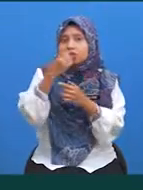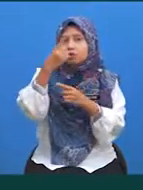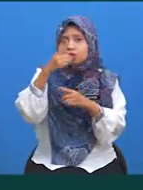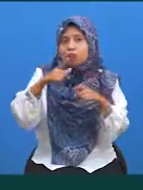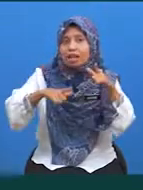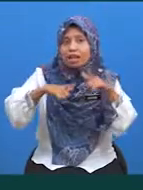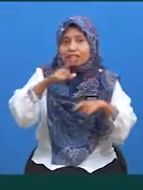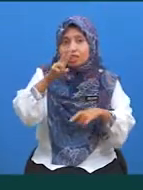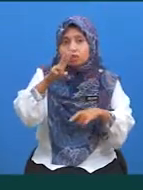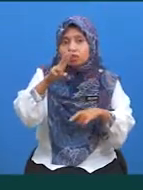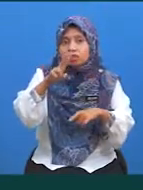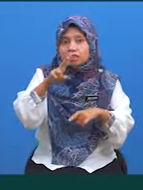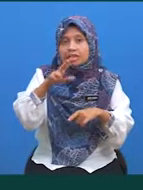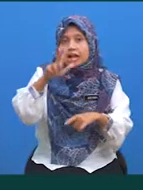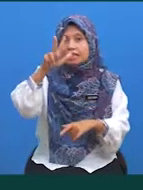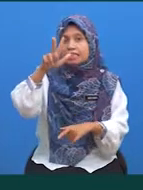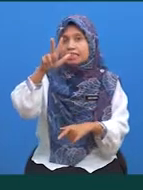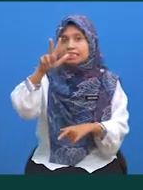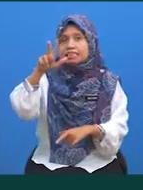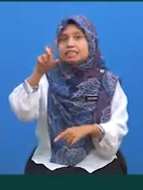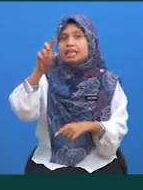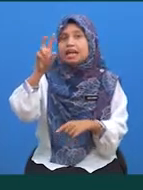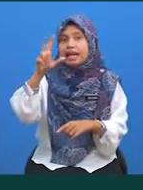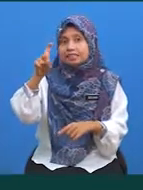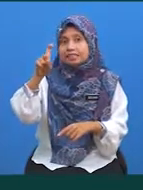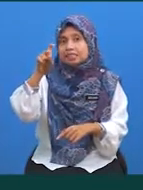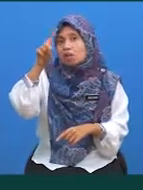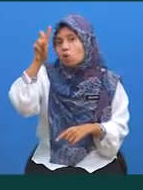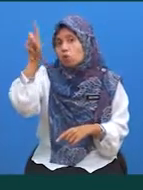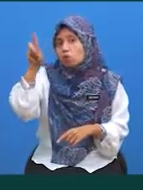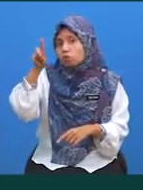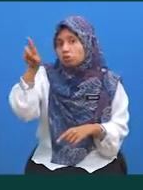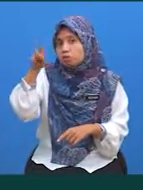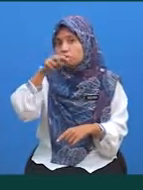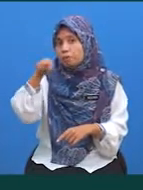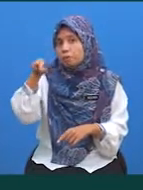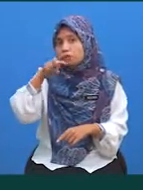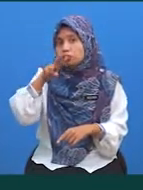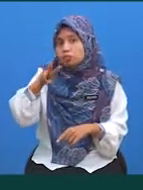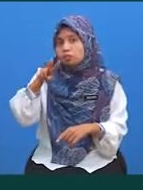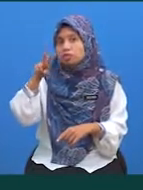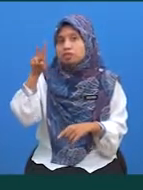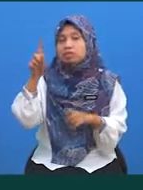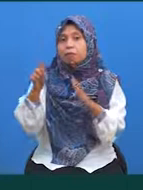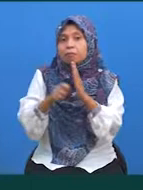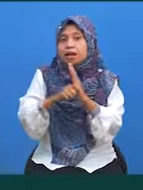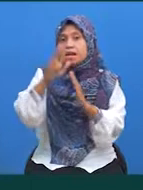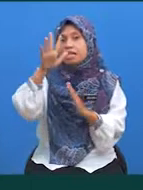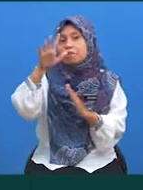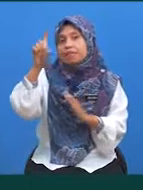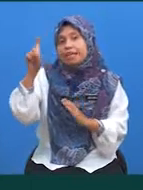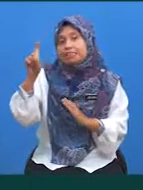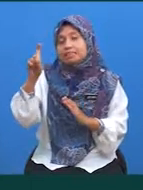Iaitu 3X kuasa 2 per 2 tambah 5X Seterusnya,